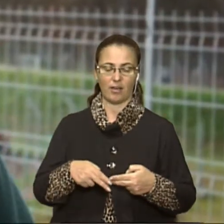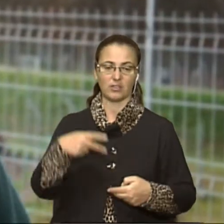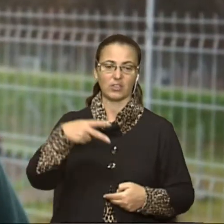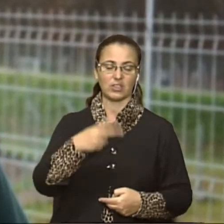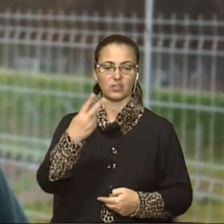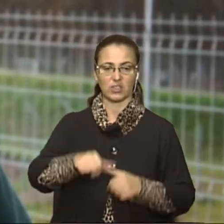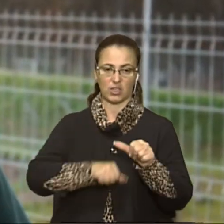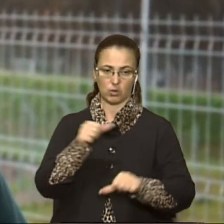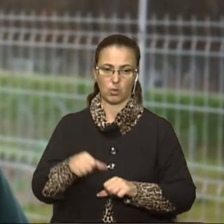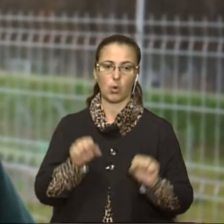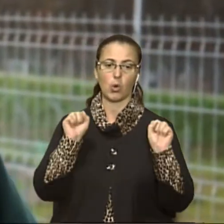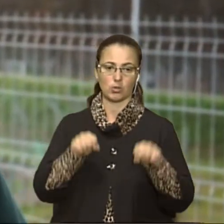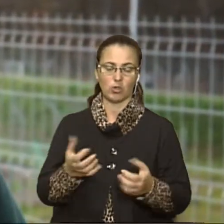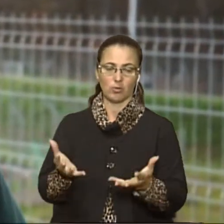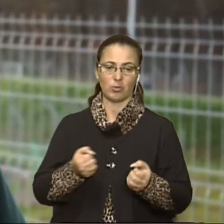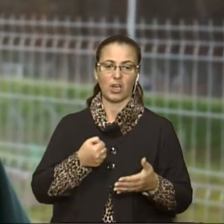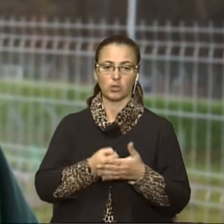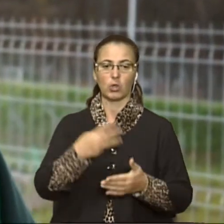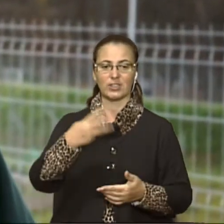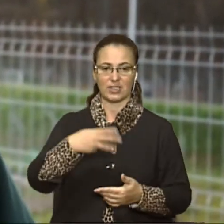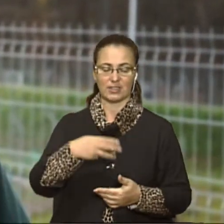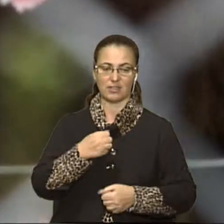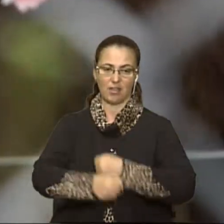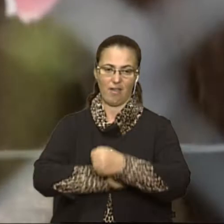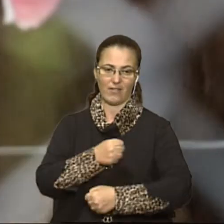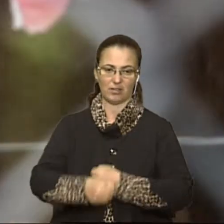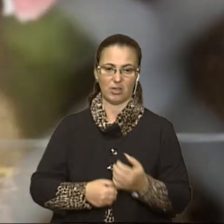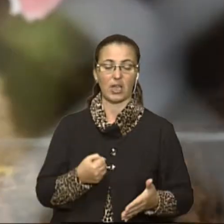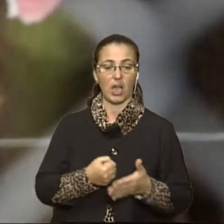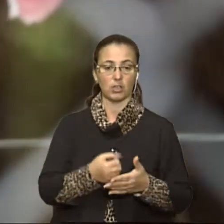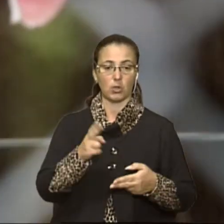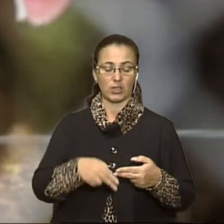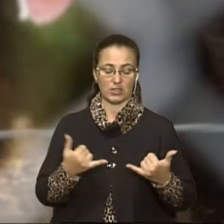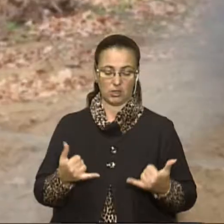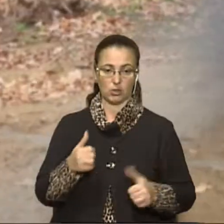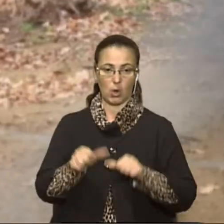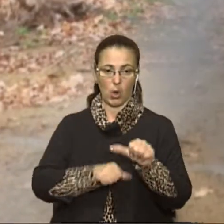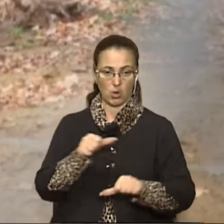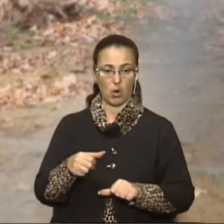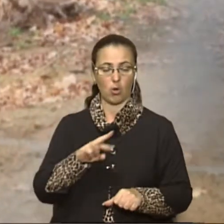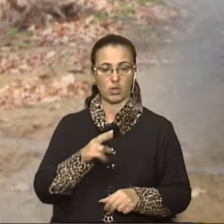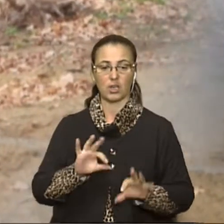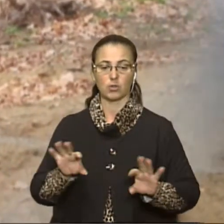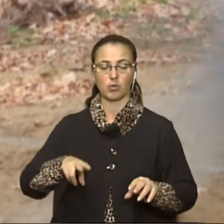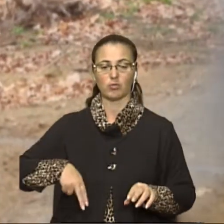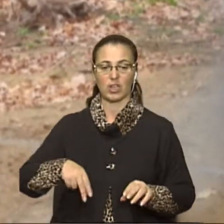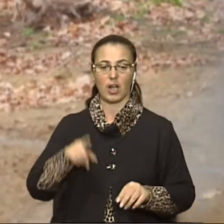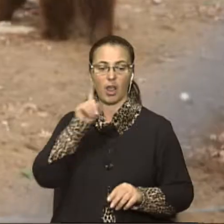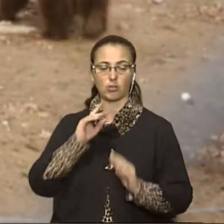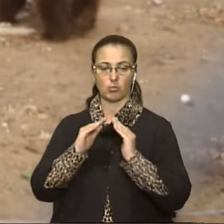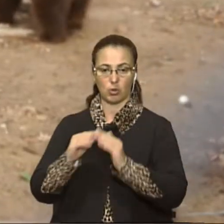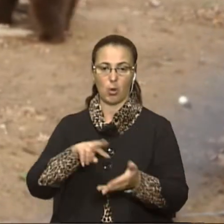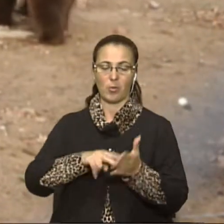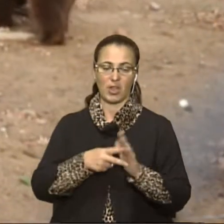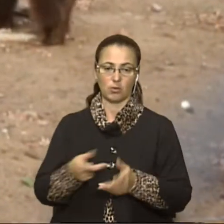року ми зможемо прийняти до 30 ведмедів. А до кінця цього року, як розповів директор притулку, планують привезти